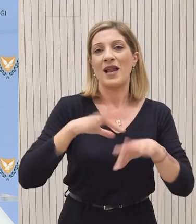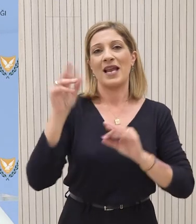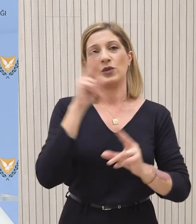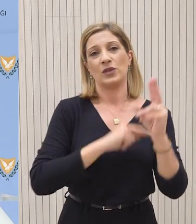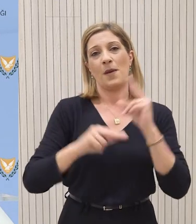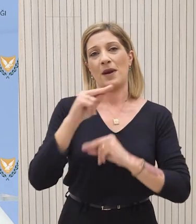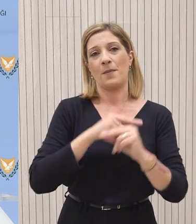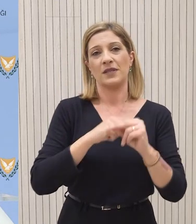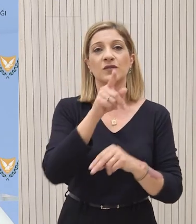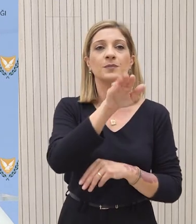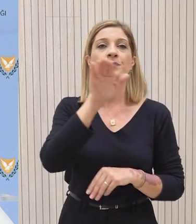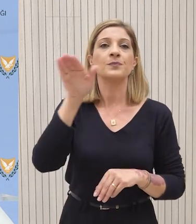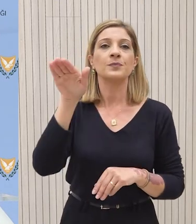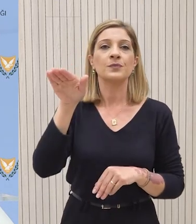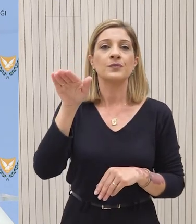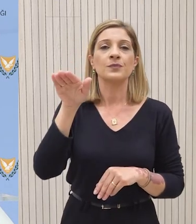συντομότερο δυνατόν.